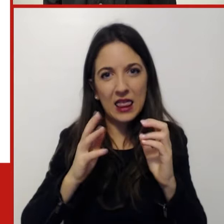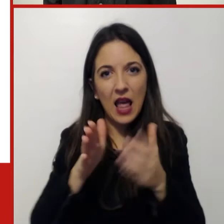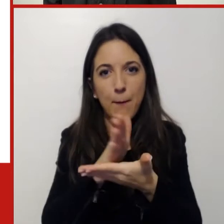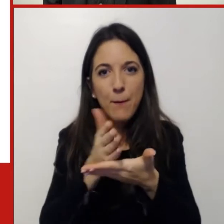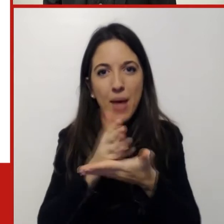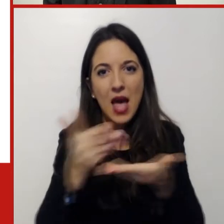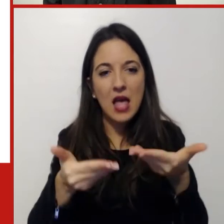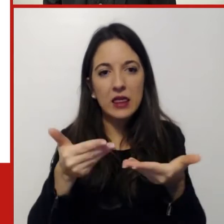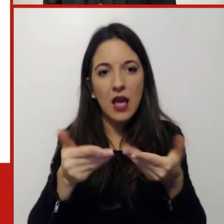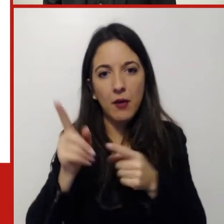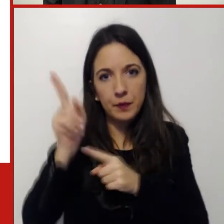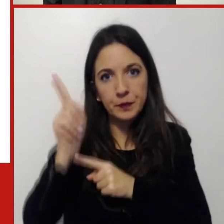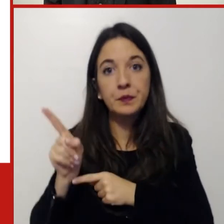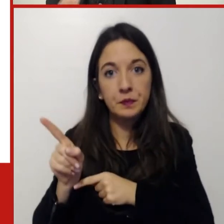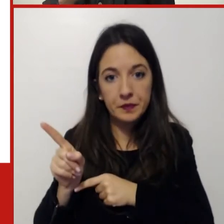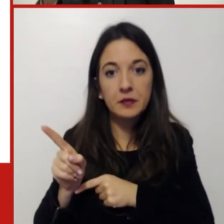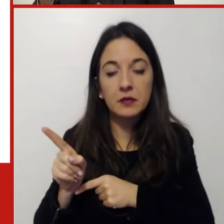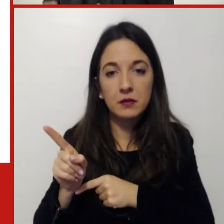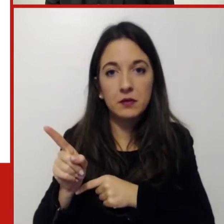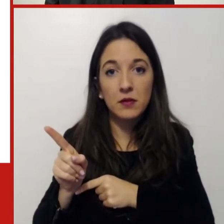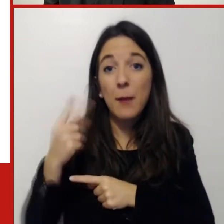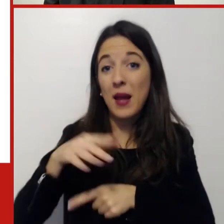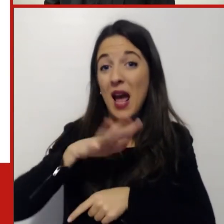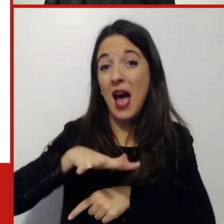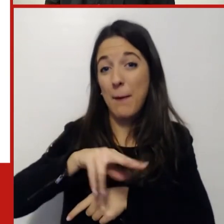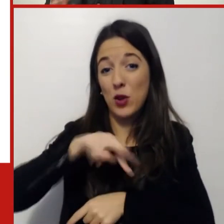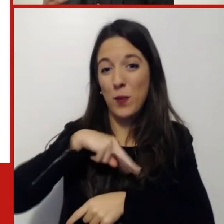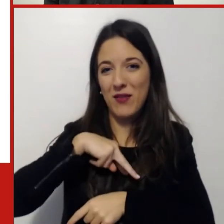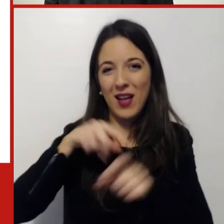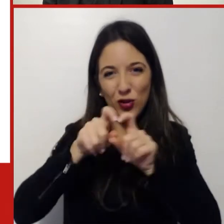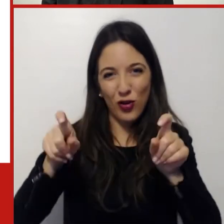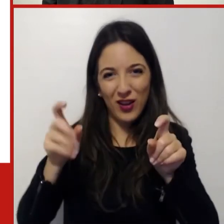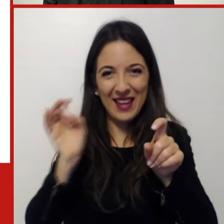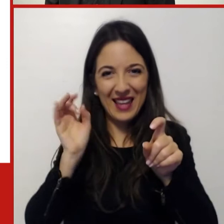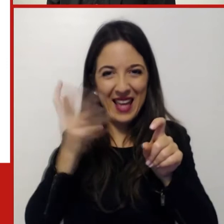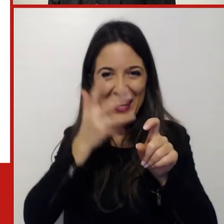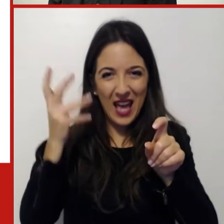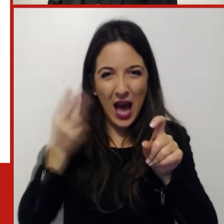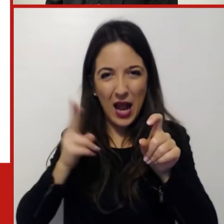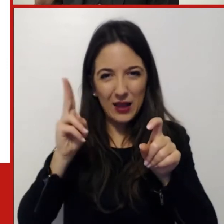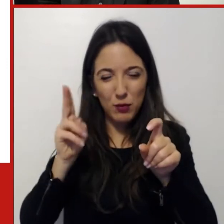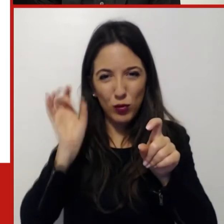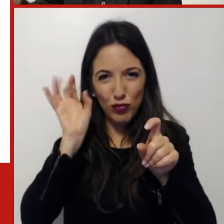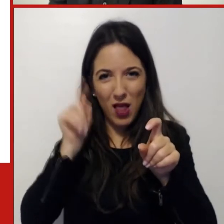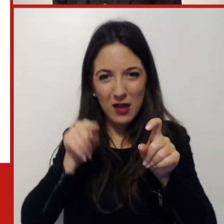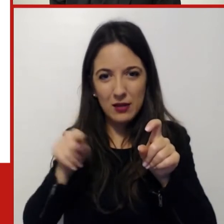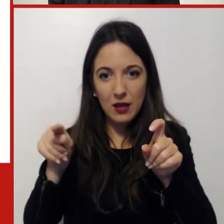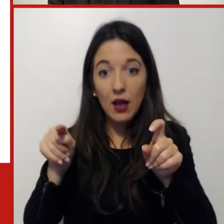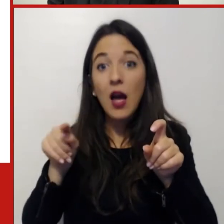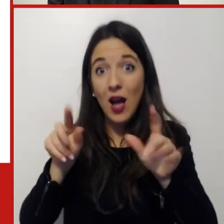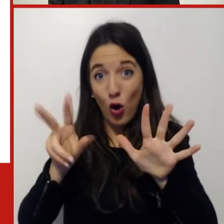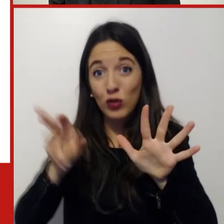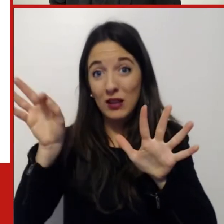soprattutto per quanto riguarda il privato, che è la barra più chiara, vedete che la media è stata dell'80, voi siete arrivati